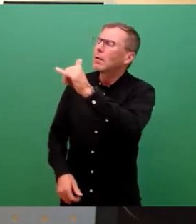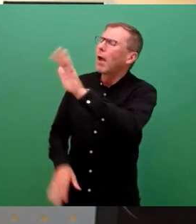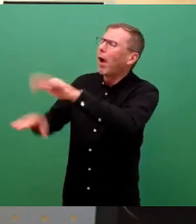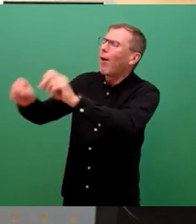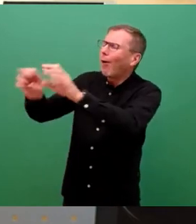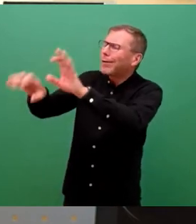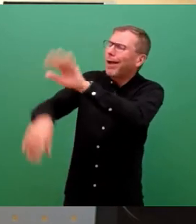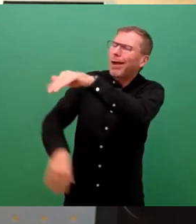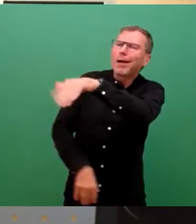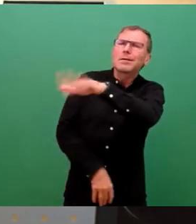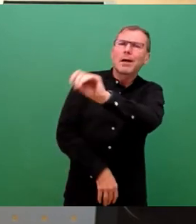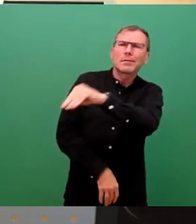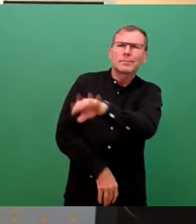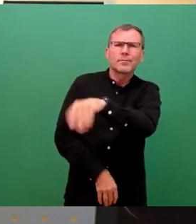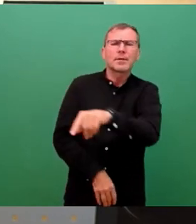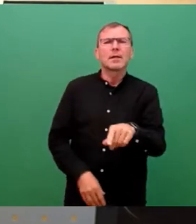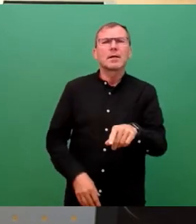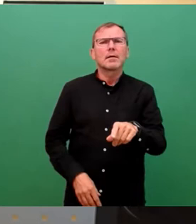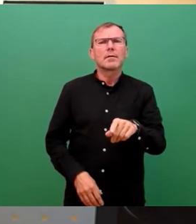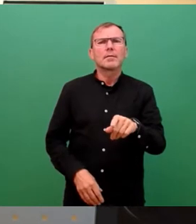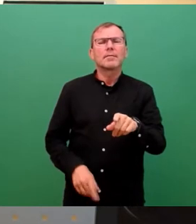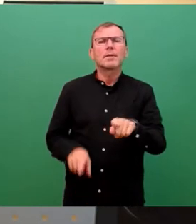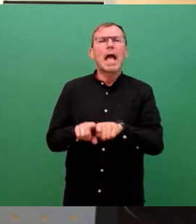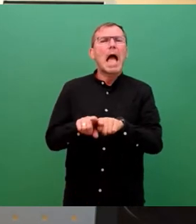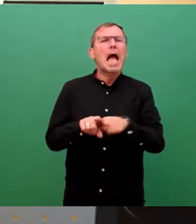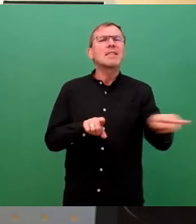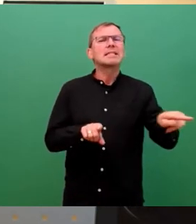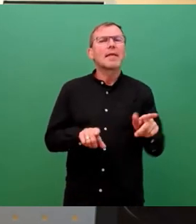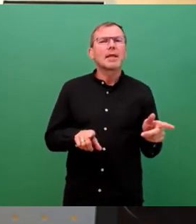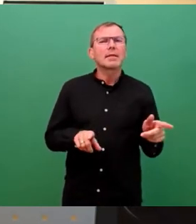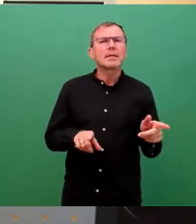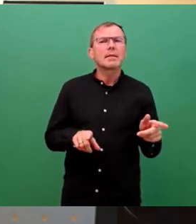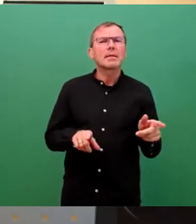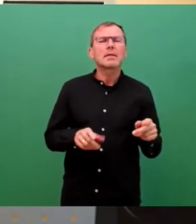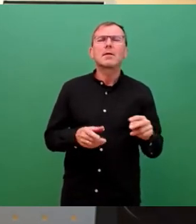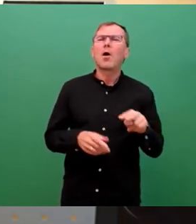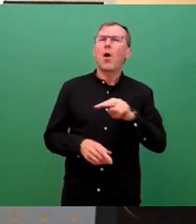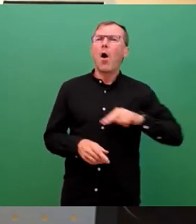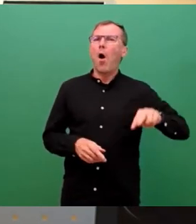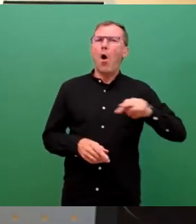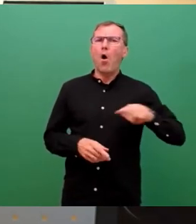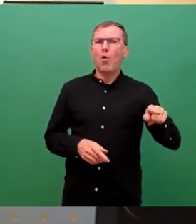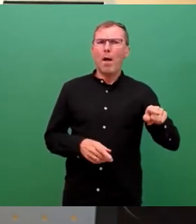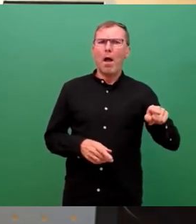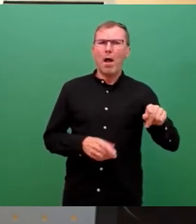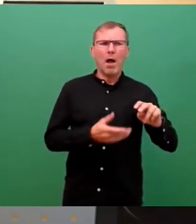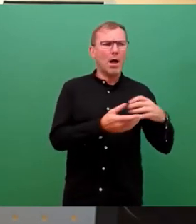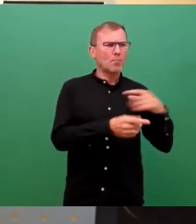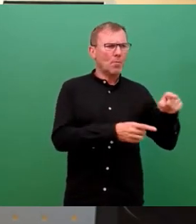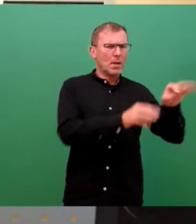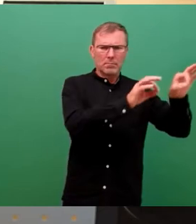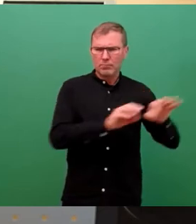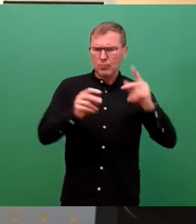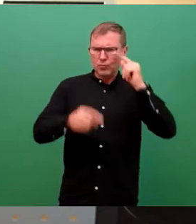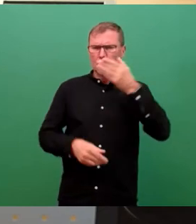Die Dissidenten haben ein europäisches Thema mit bundespolitischem Thema auf die Agenda dieser Stadtrates gehoben, das